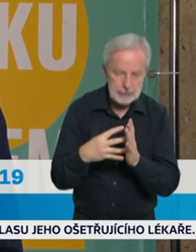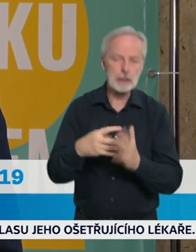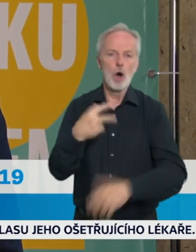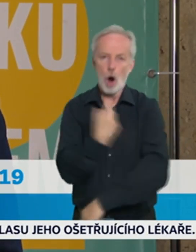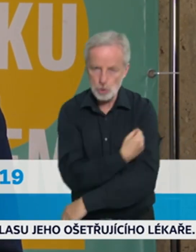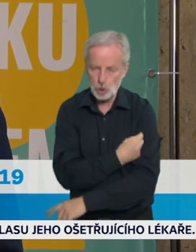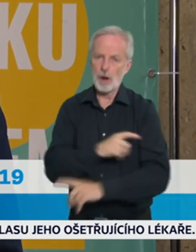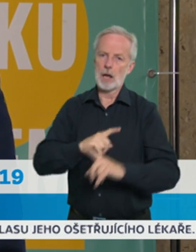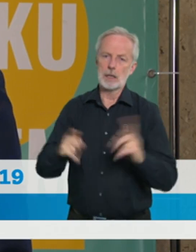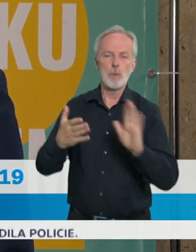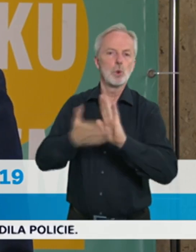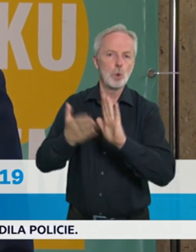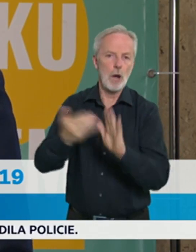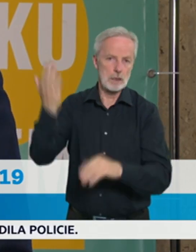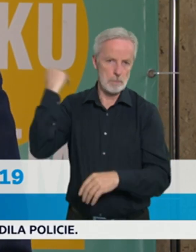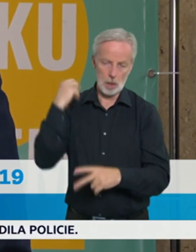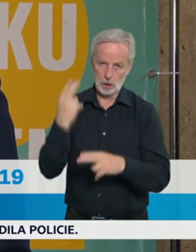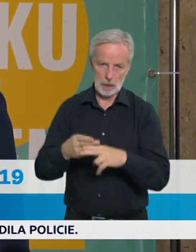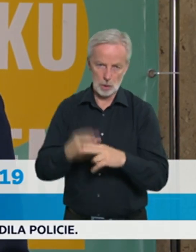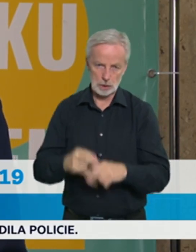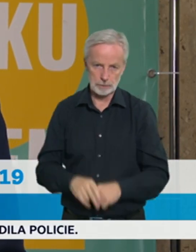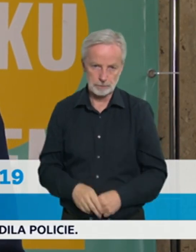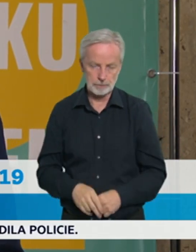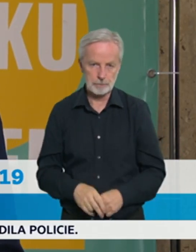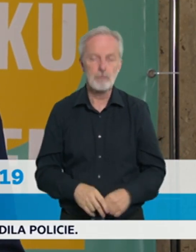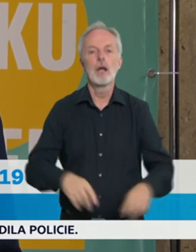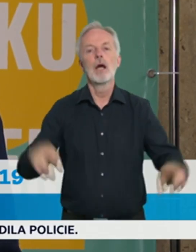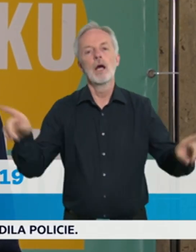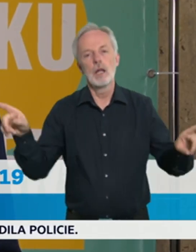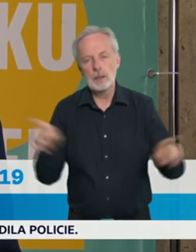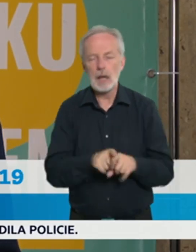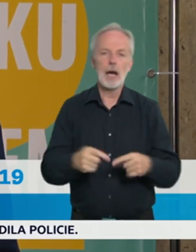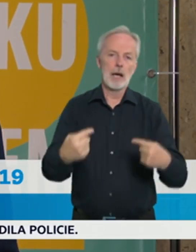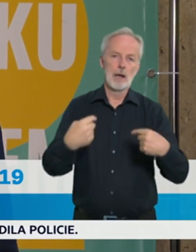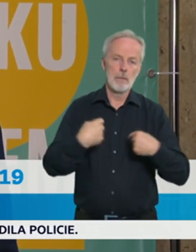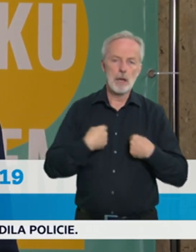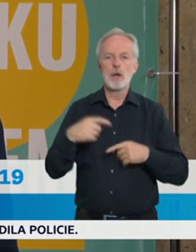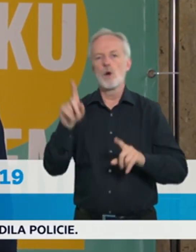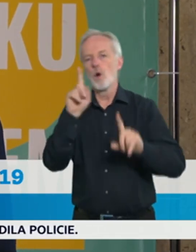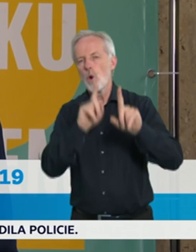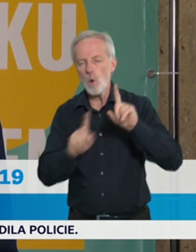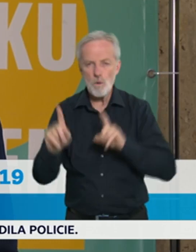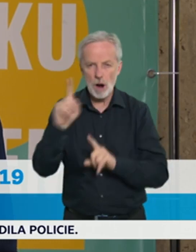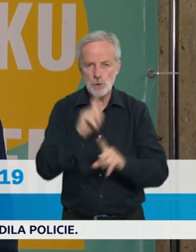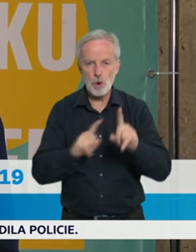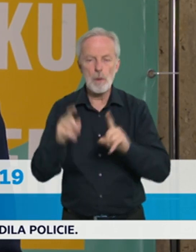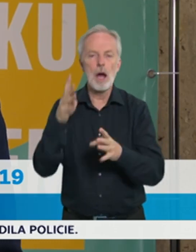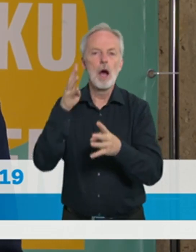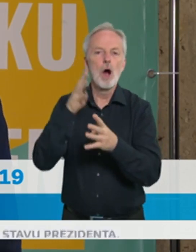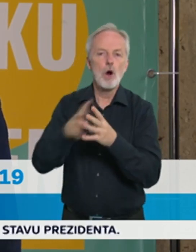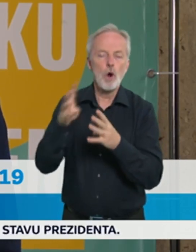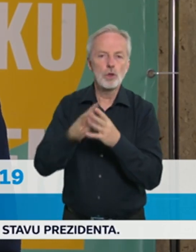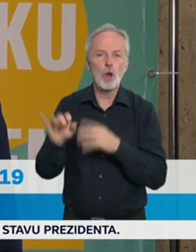šířit. Stejně tak řešíme otázku kontrol izolací a karantén